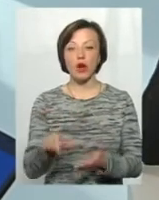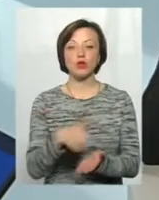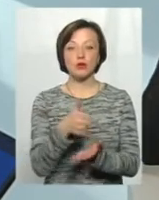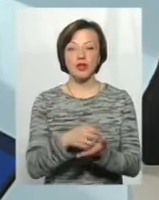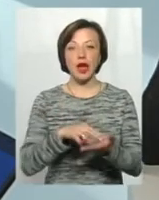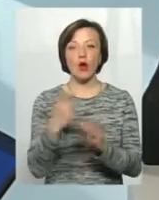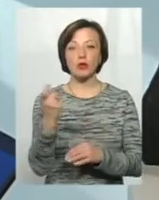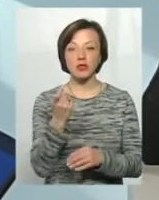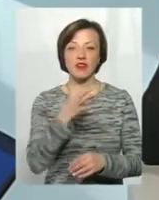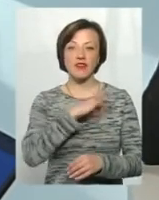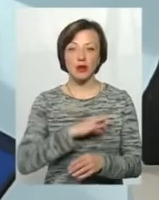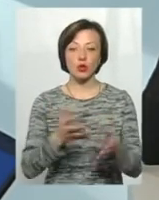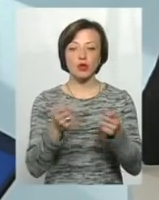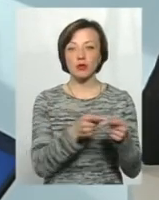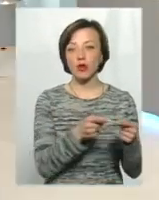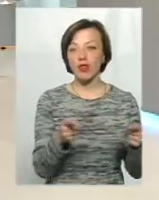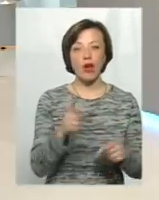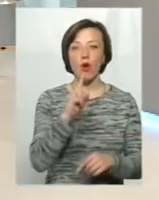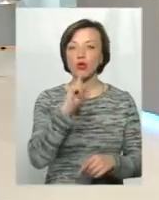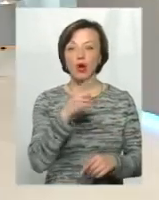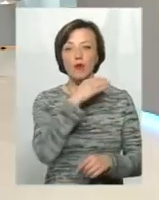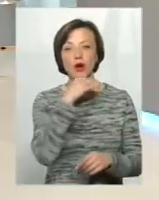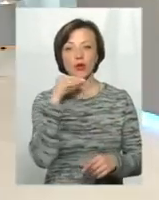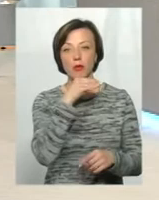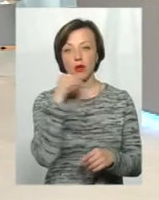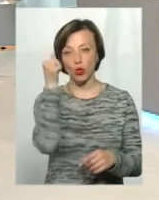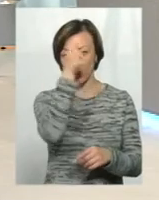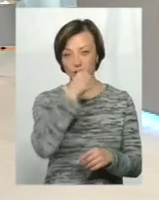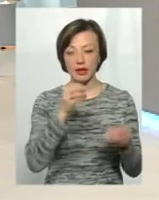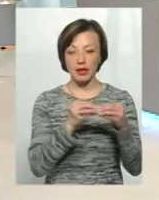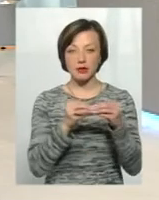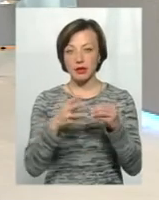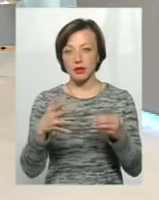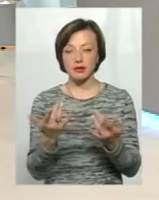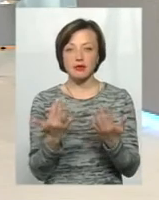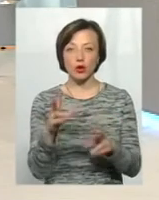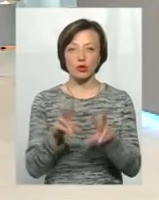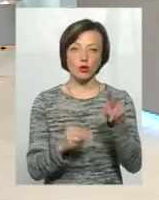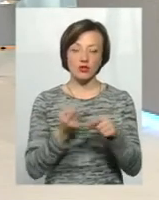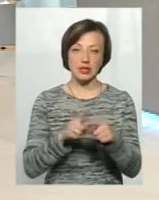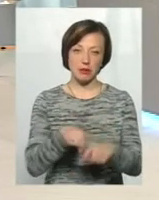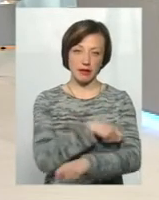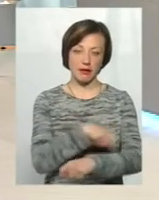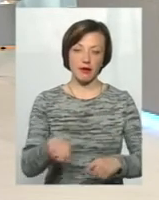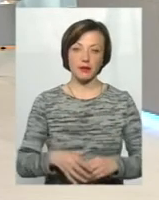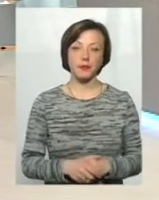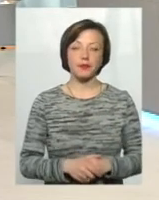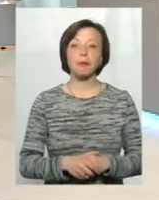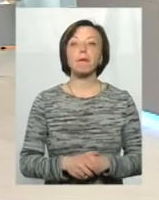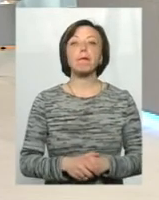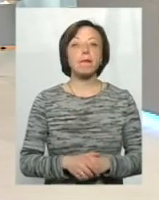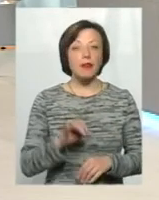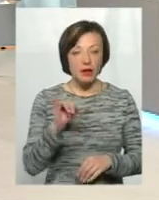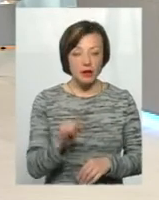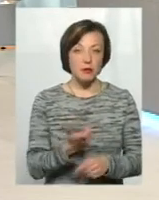економічний ефект буде отримуватися протягом не одного, а багатьох-багатьох років. 10-15, наскільки розраховані ці матеріали. І він значно